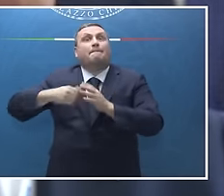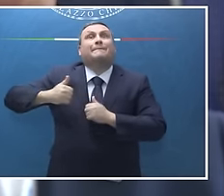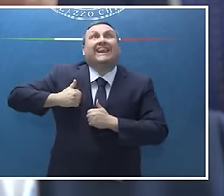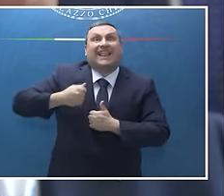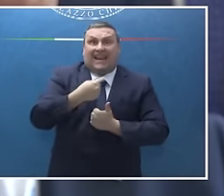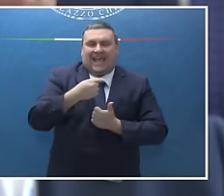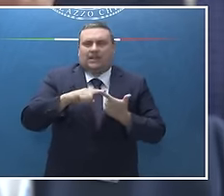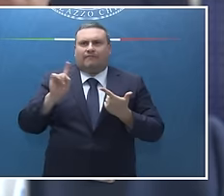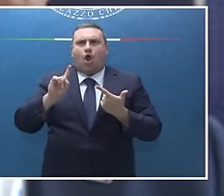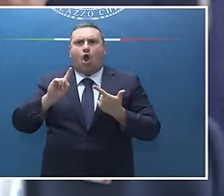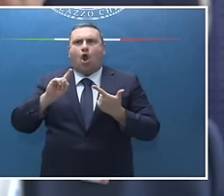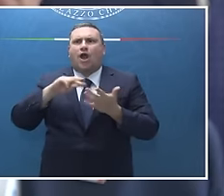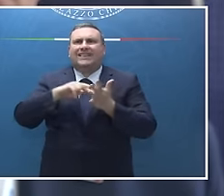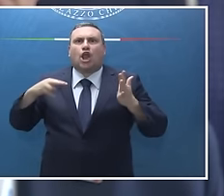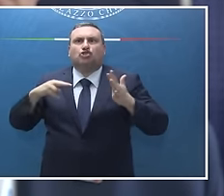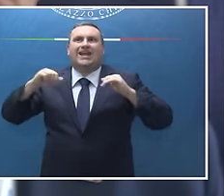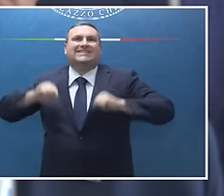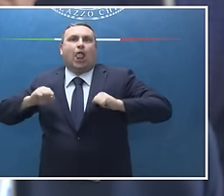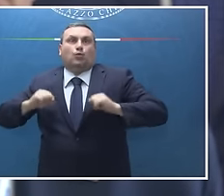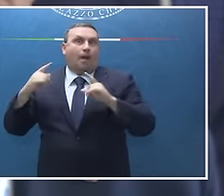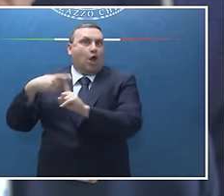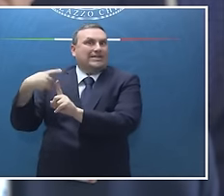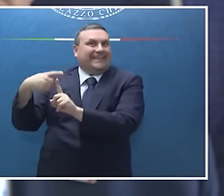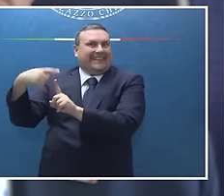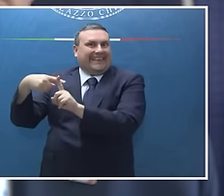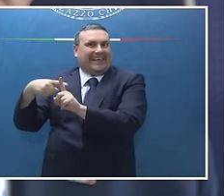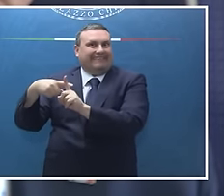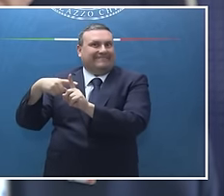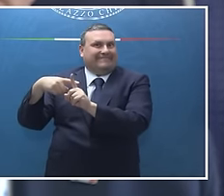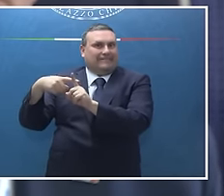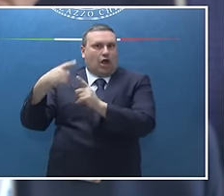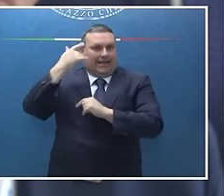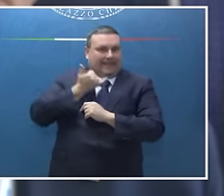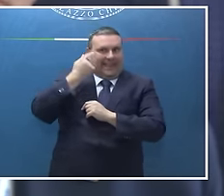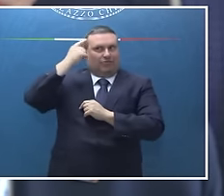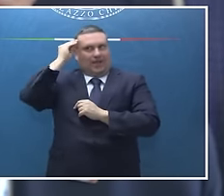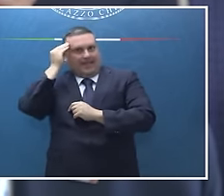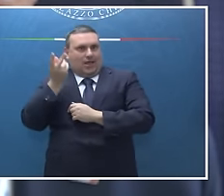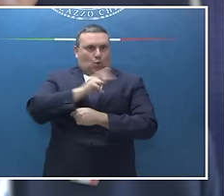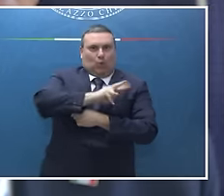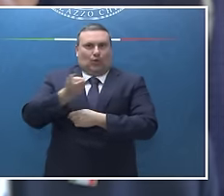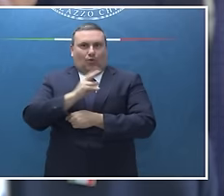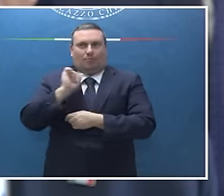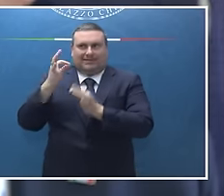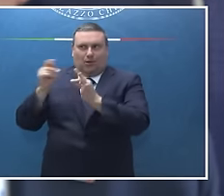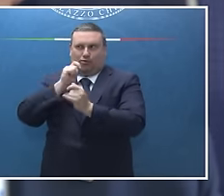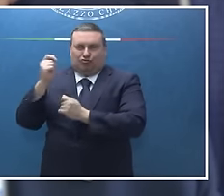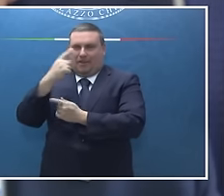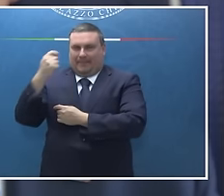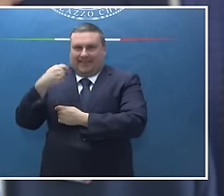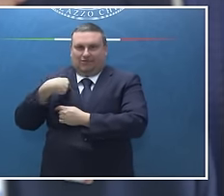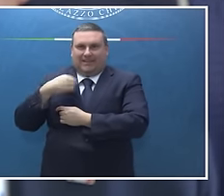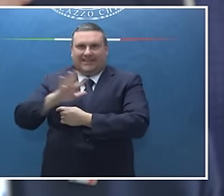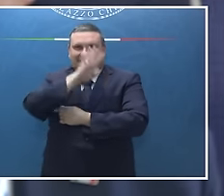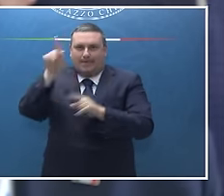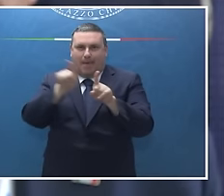per tecnologie di salute in positivo di una tecnologia e qua mi vanno risfruttati i colleghi che sembra un po' l'anello del potere, no?